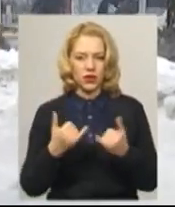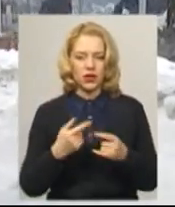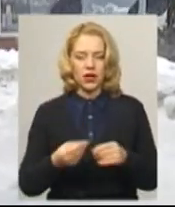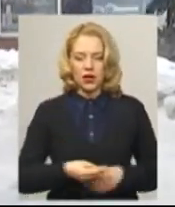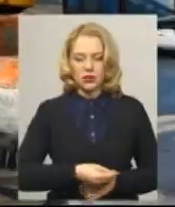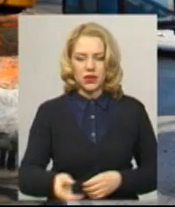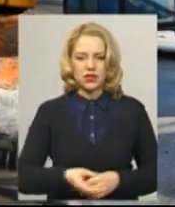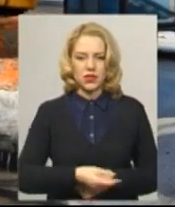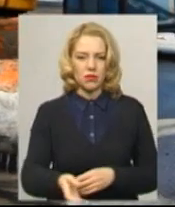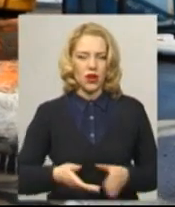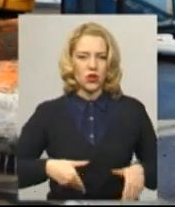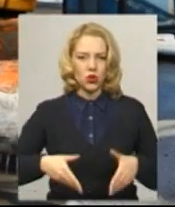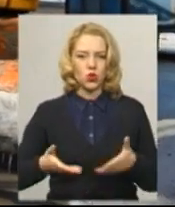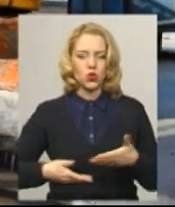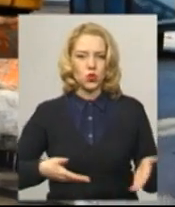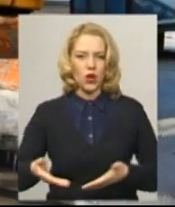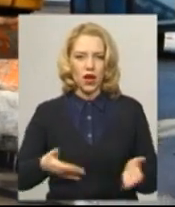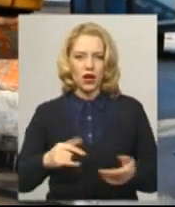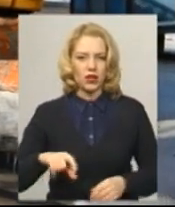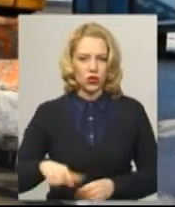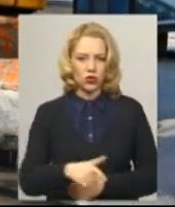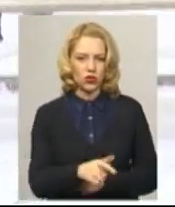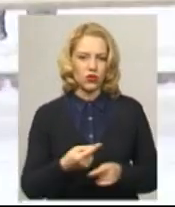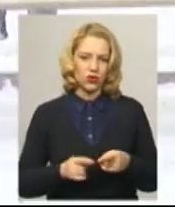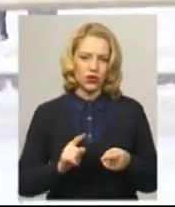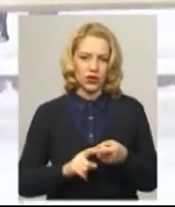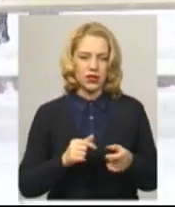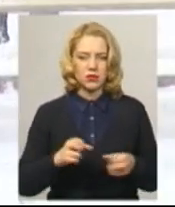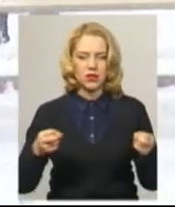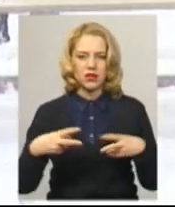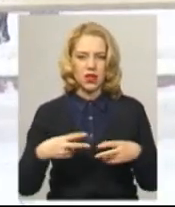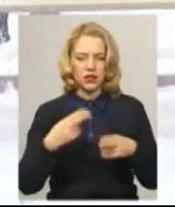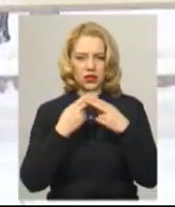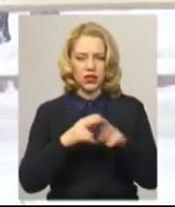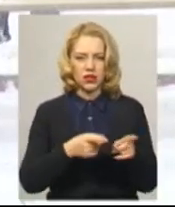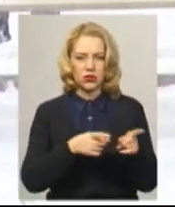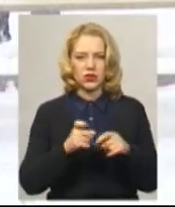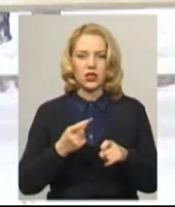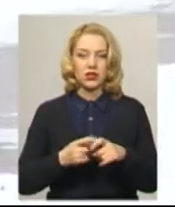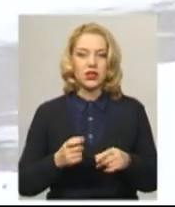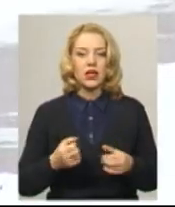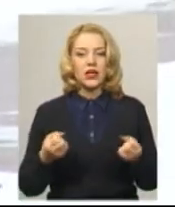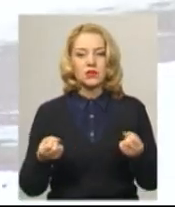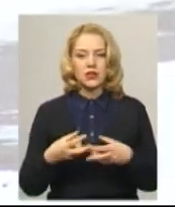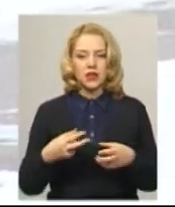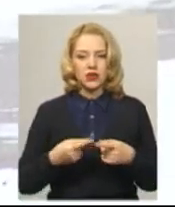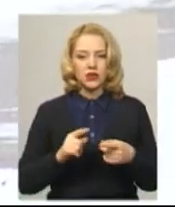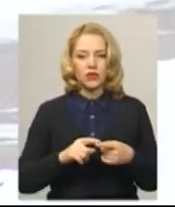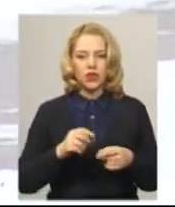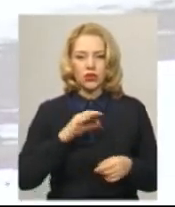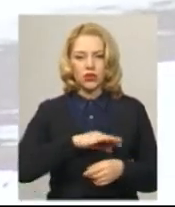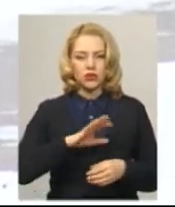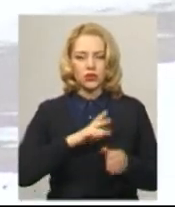ожеледиці у місті. Задіяні усі наявні 17 одиниць спеціальної техніки. Від початку снігопаду для присипки доріг та тротуарів